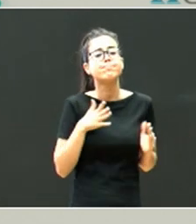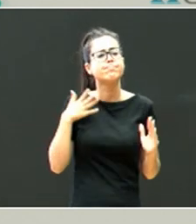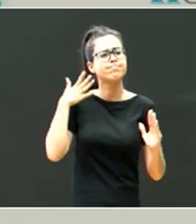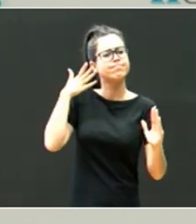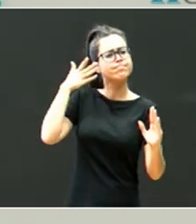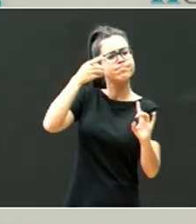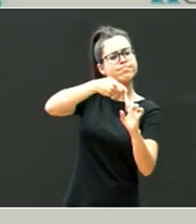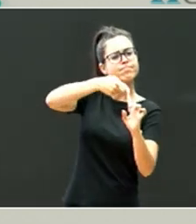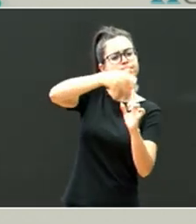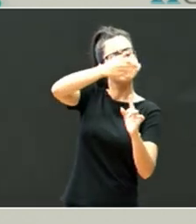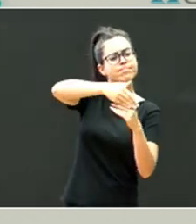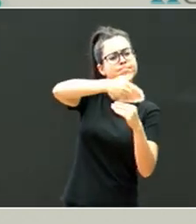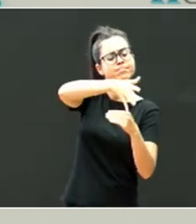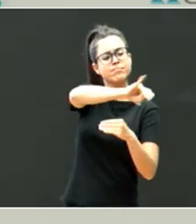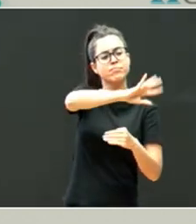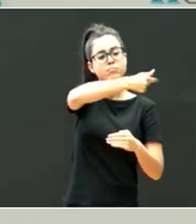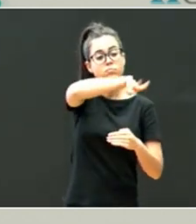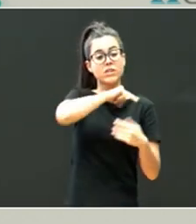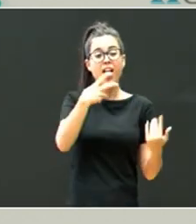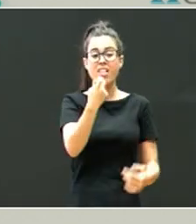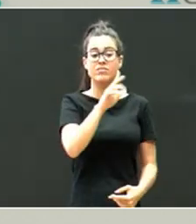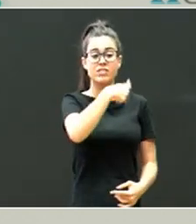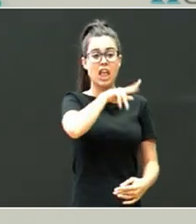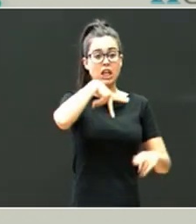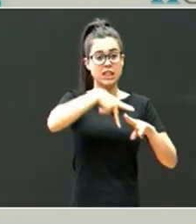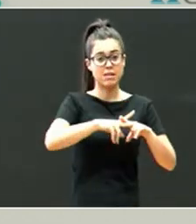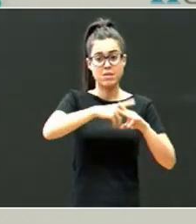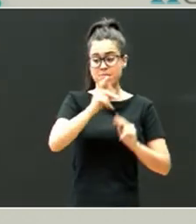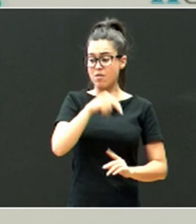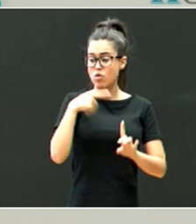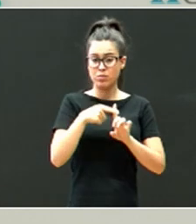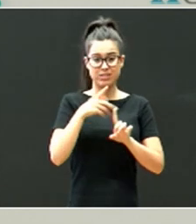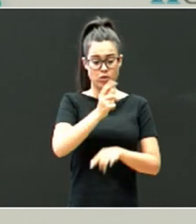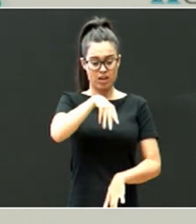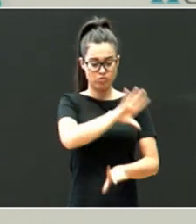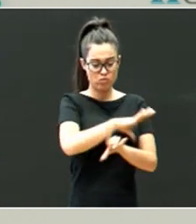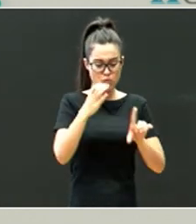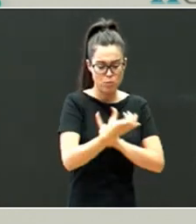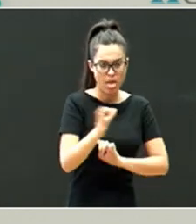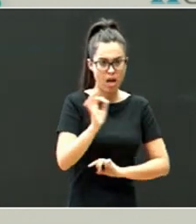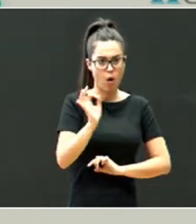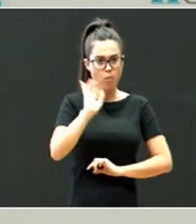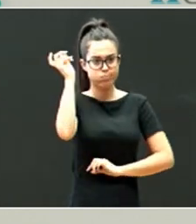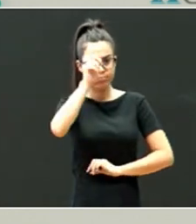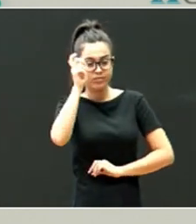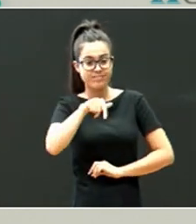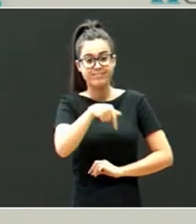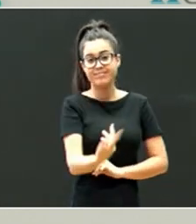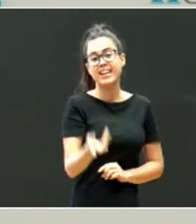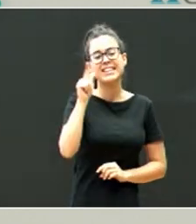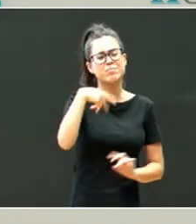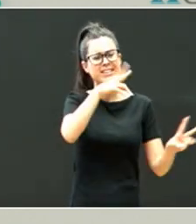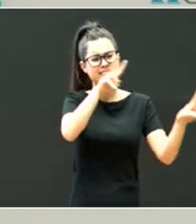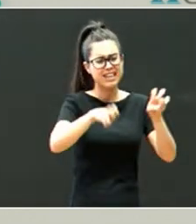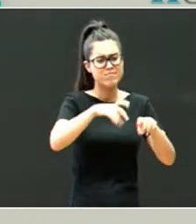elburua, gida honen elburua, tresna bat, irakasleendako, komunitaterako, eta gaia azteko, sensibilizazioa,